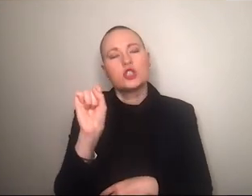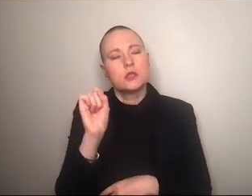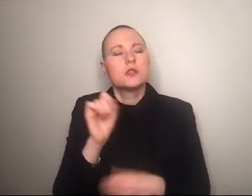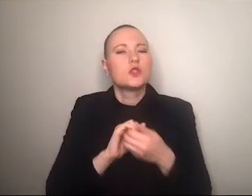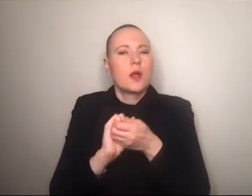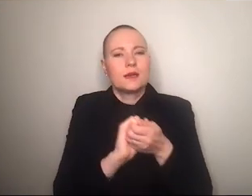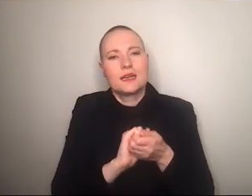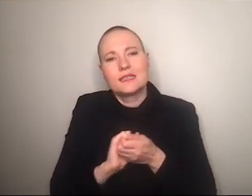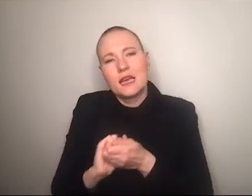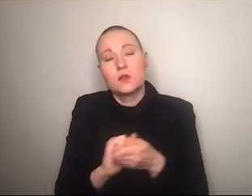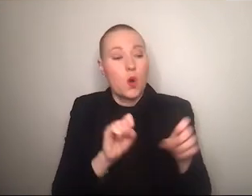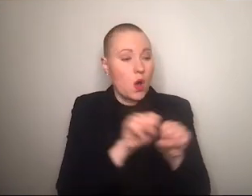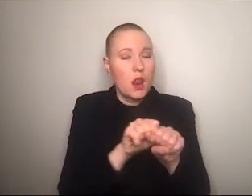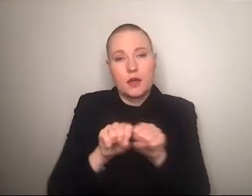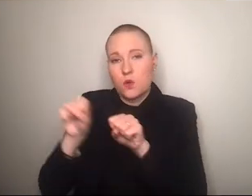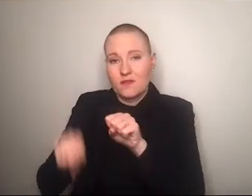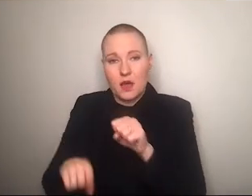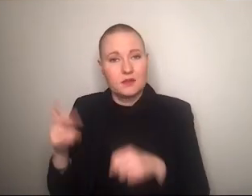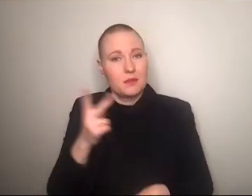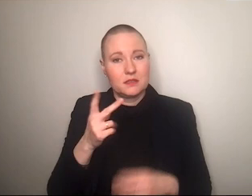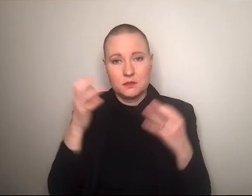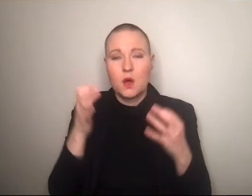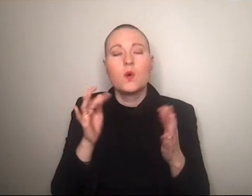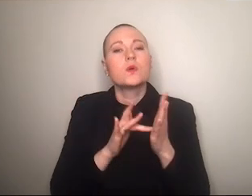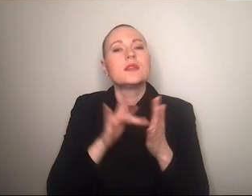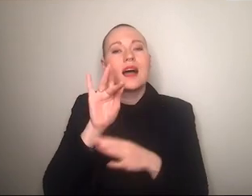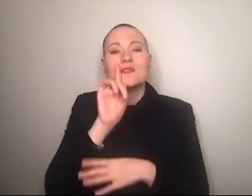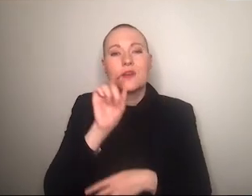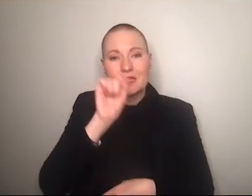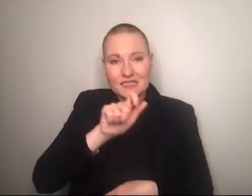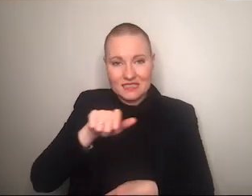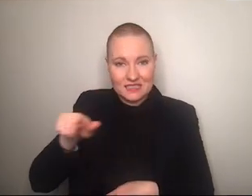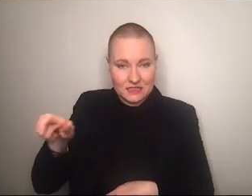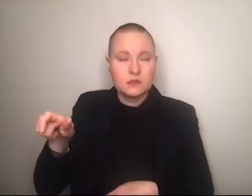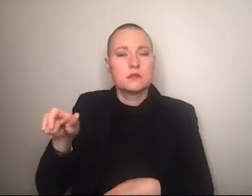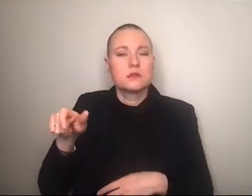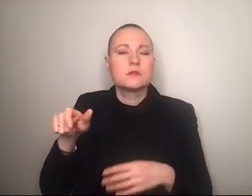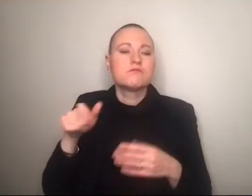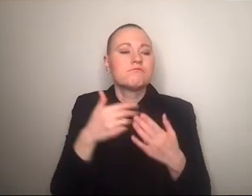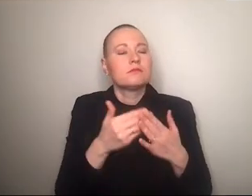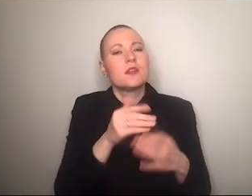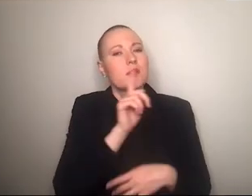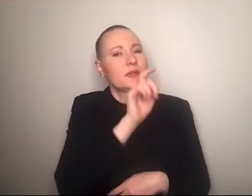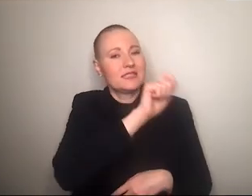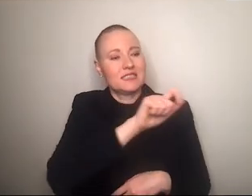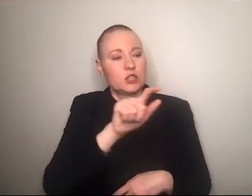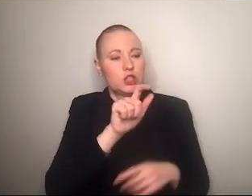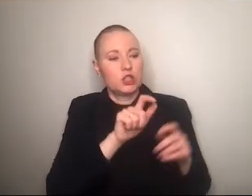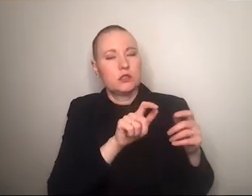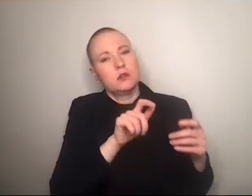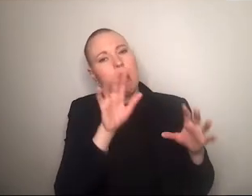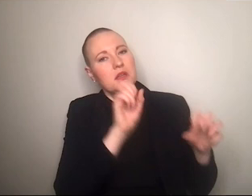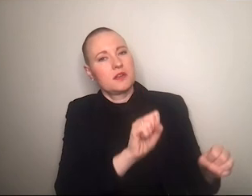als auch offline denn gezielt werden eben durch antifeministen ja feministische individuen gruppierungen institutionen